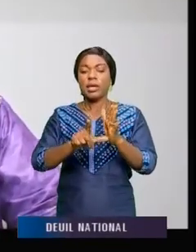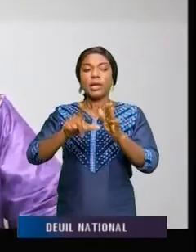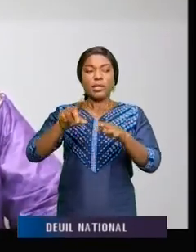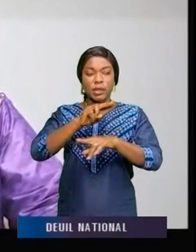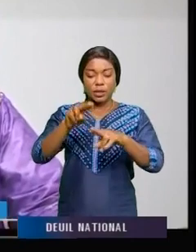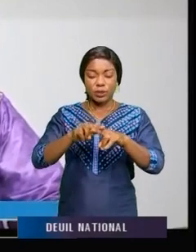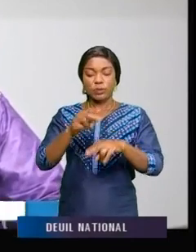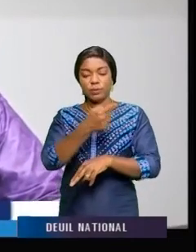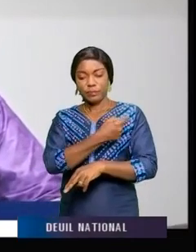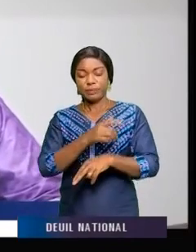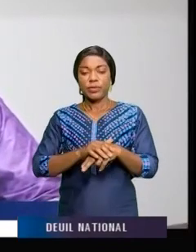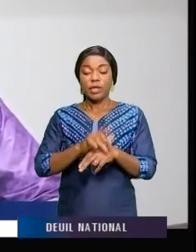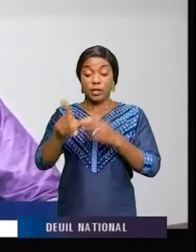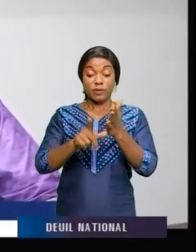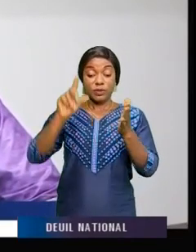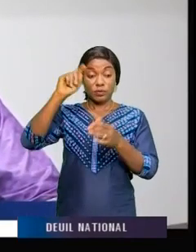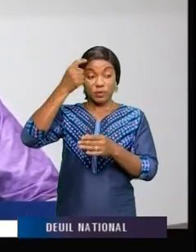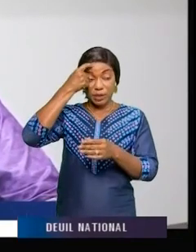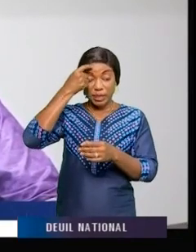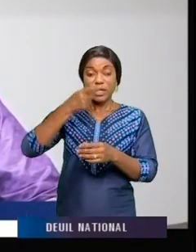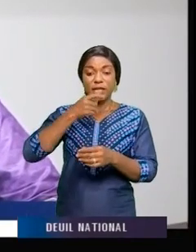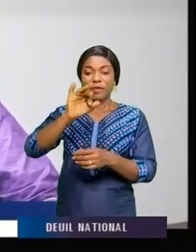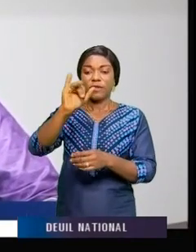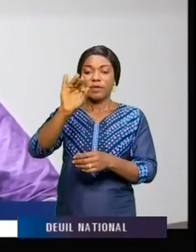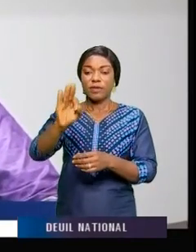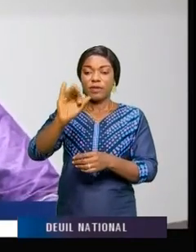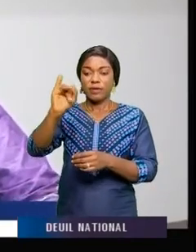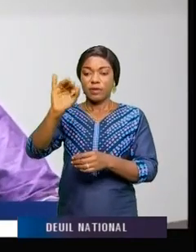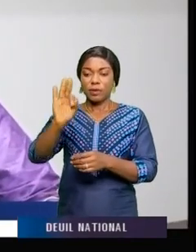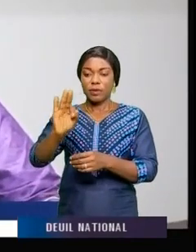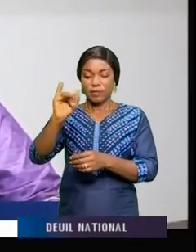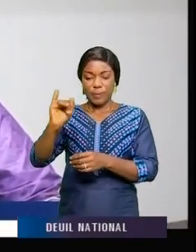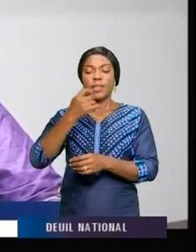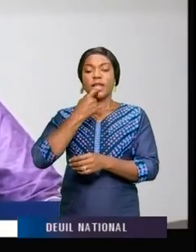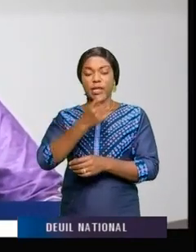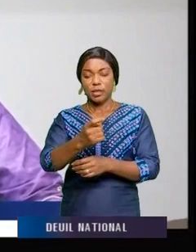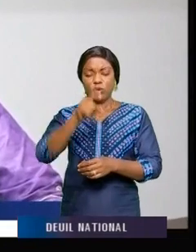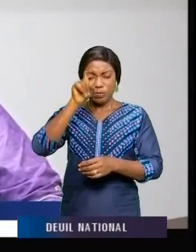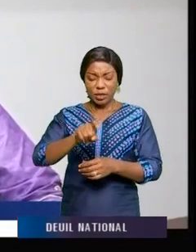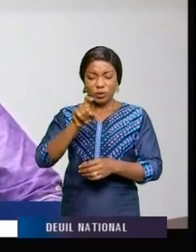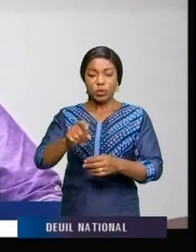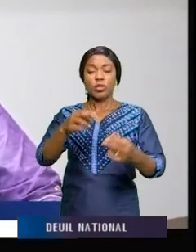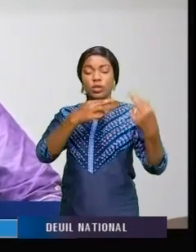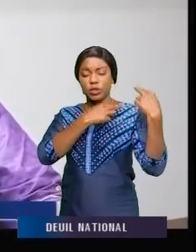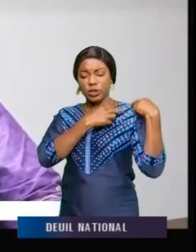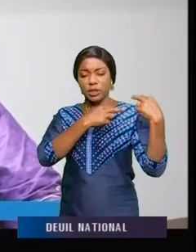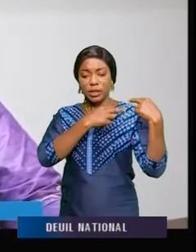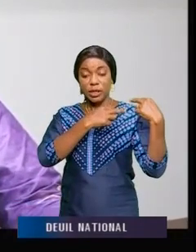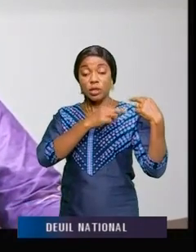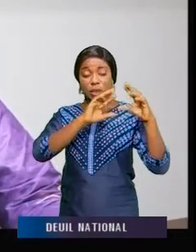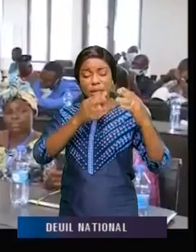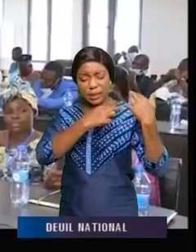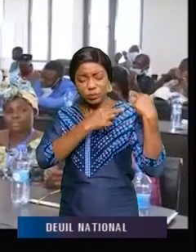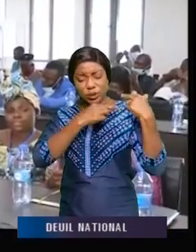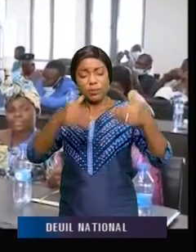Cette jeunesse doit révéler nécessairement certaines caractéristiques. Aujourd'hui, tous,